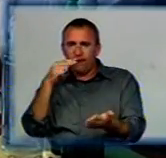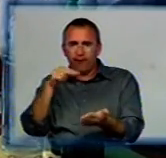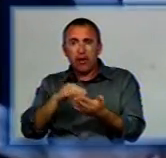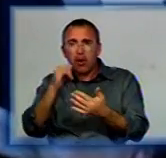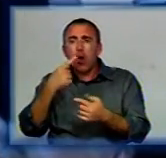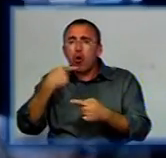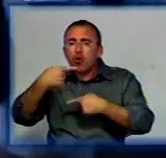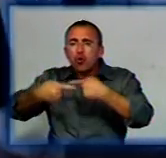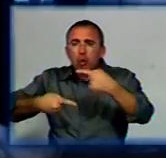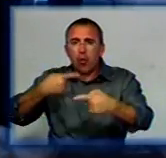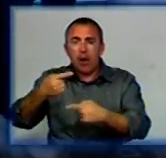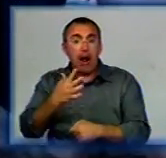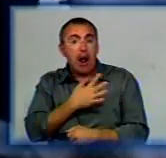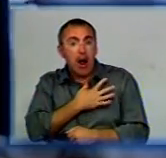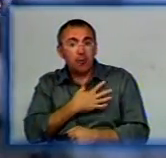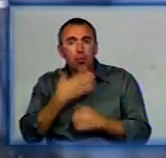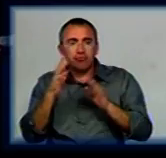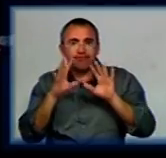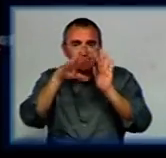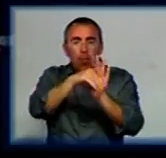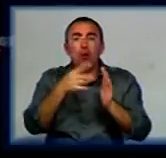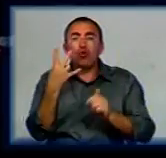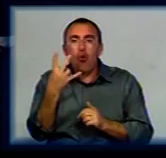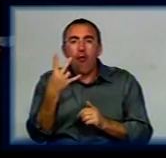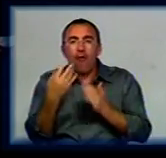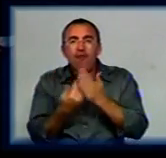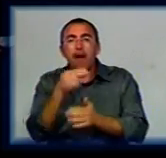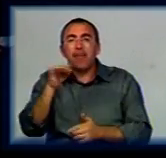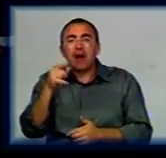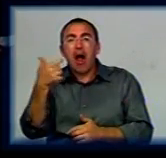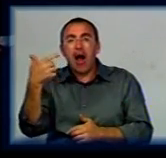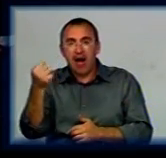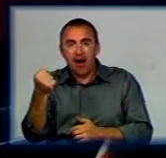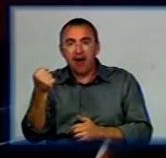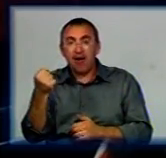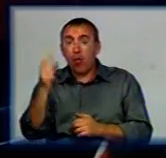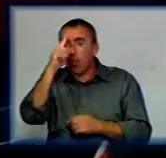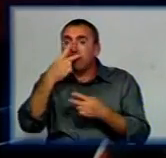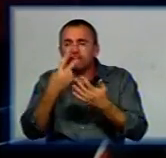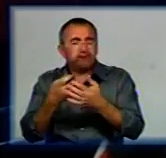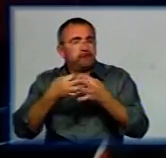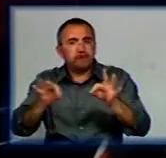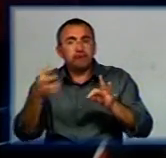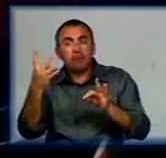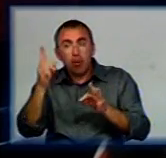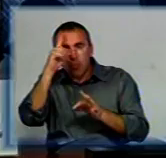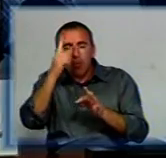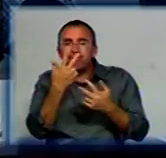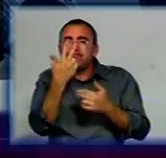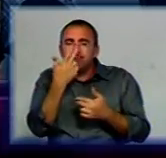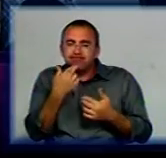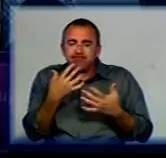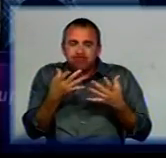родовід. Зараз канадський Нетелі вже у Новій Празі. Журналістам подивитися на них не дозволили. Пояснили, корови адаптовуються до українського клімату.